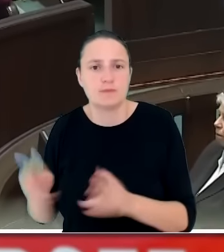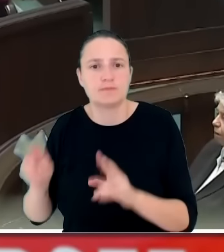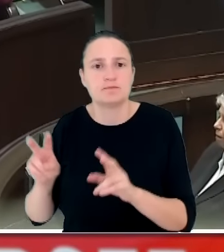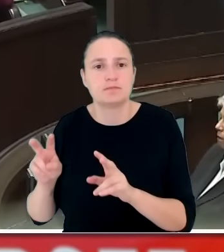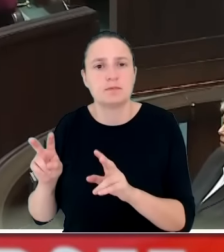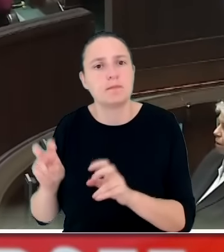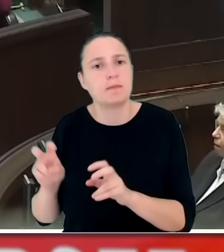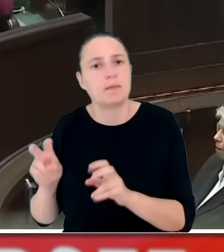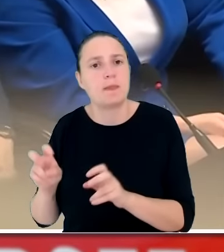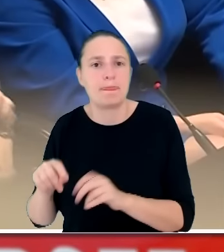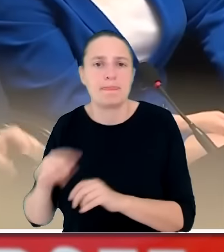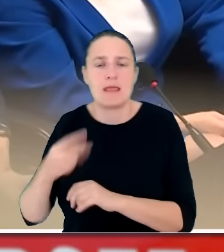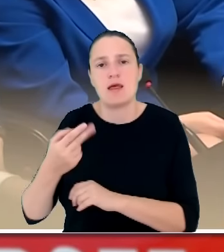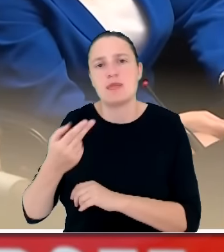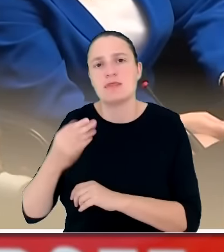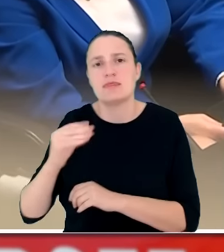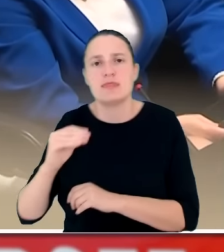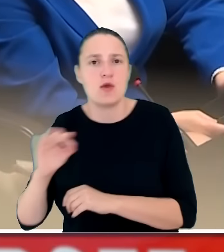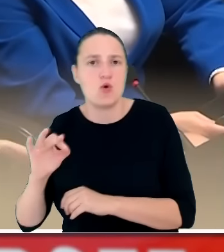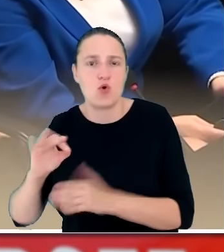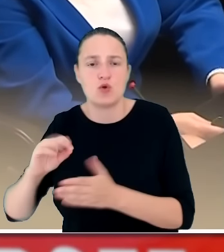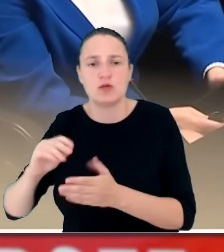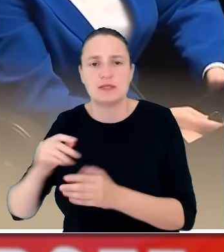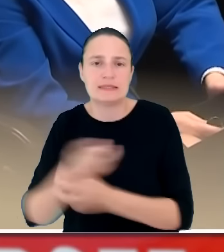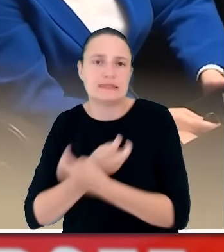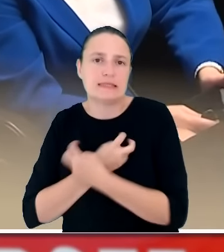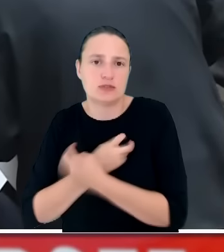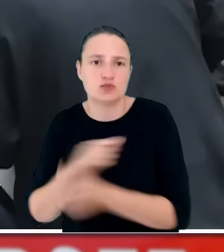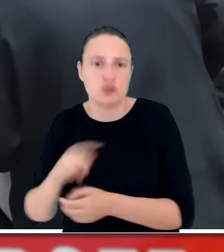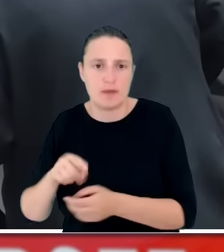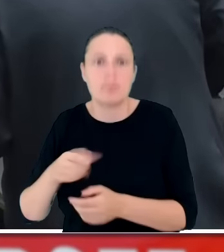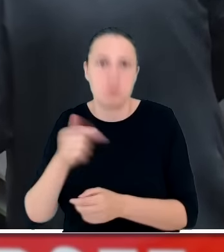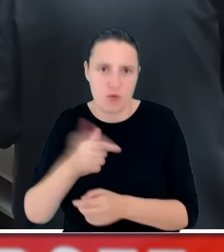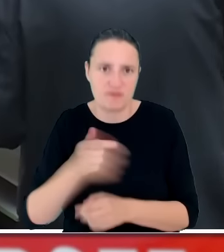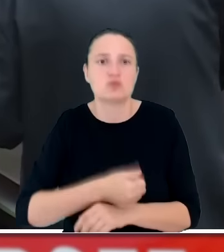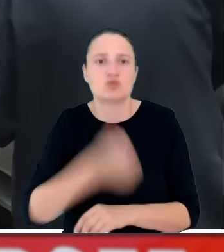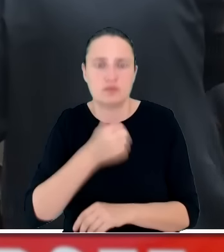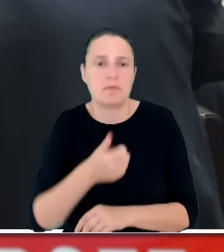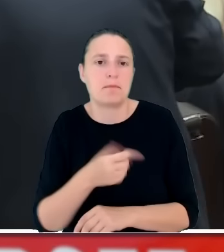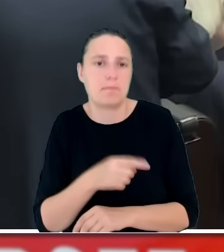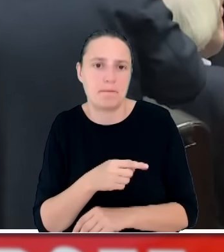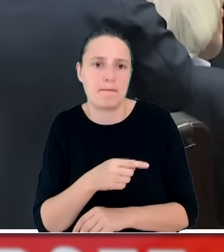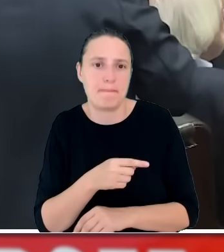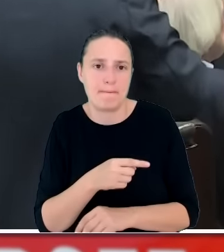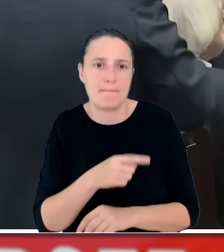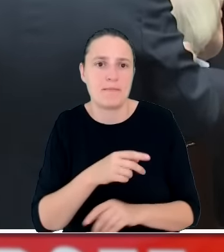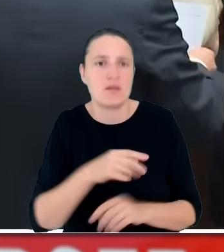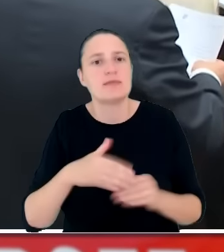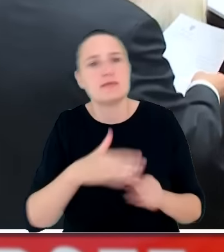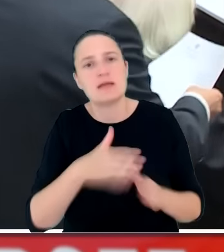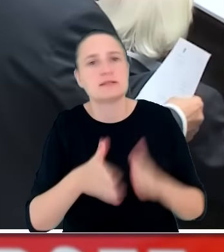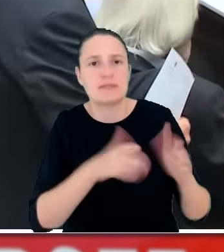neosędziego na przewodniczącego komisji, która ma wybrać kolejne osoby w sądzie